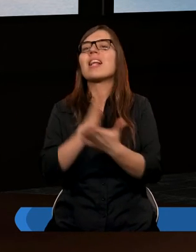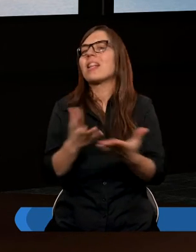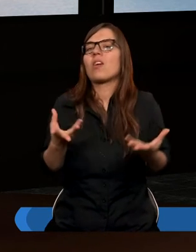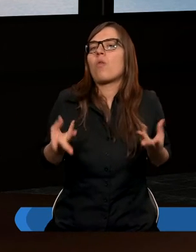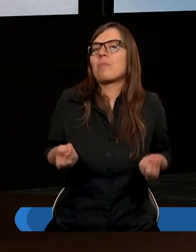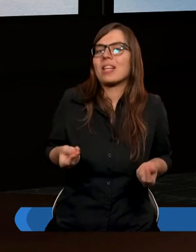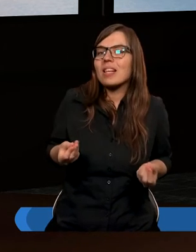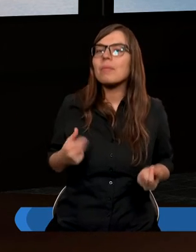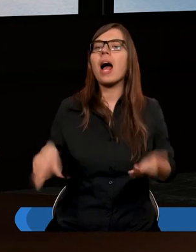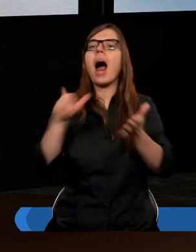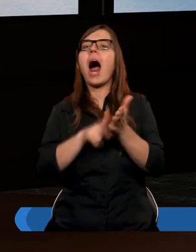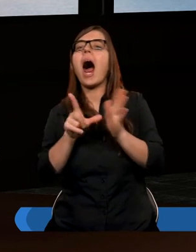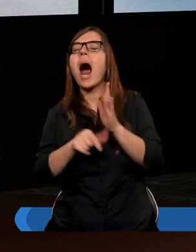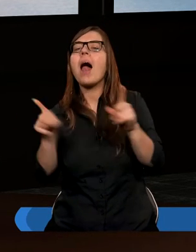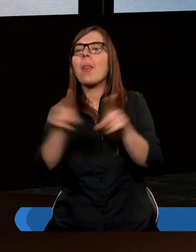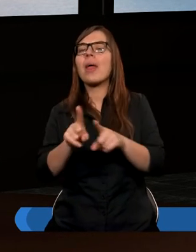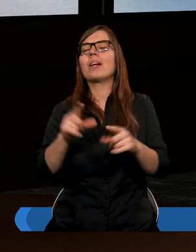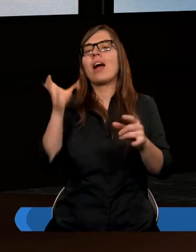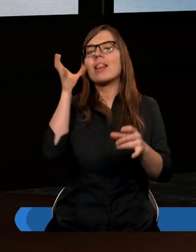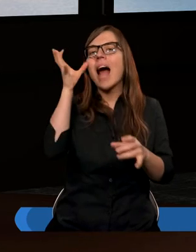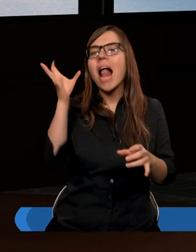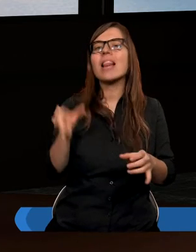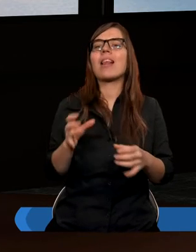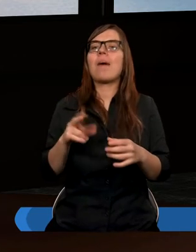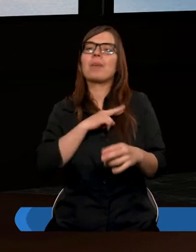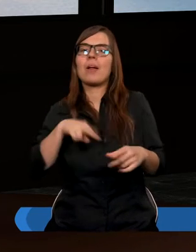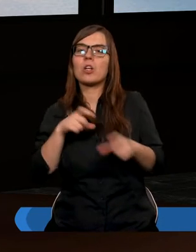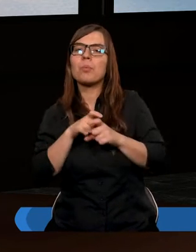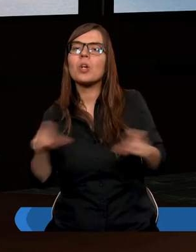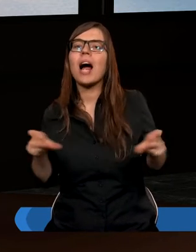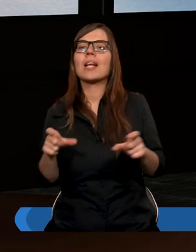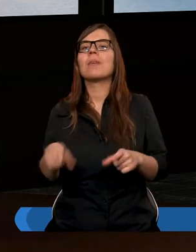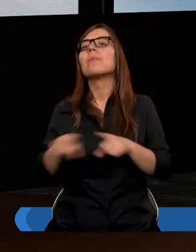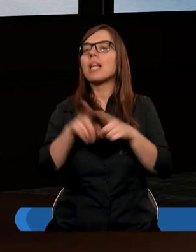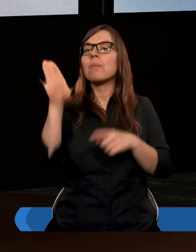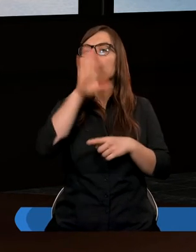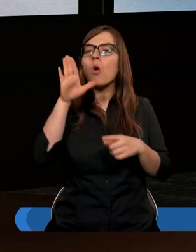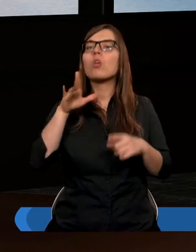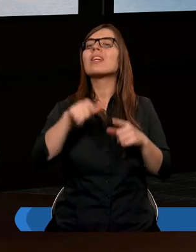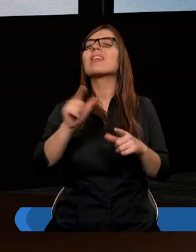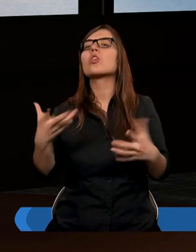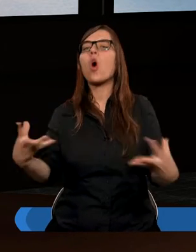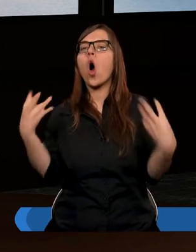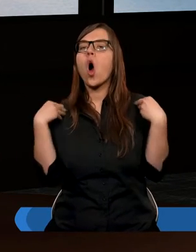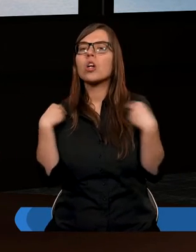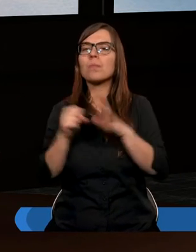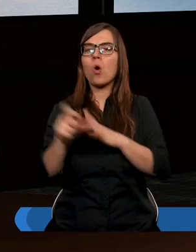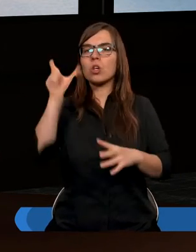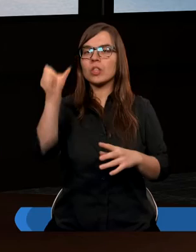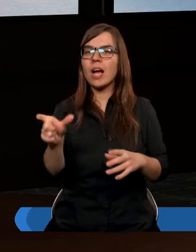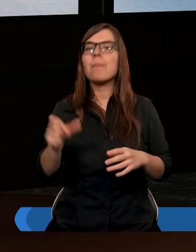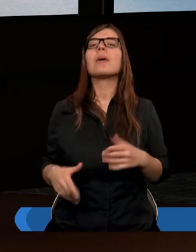finansami, ale wszystkimi talentami, naszym czasem, tym co Panie Boże otrzymujemy od Ciebie.